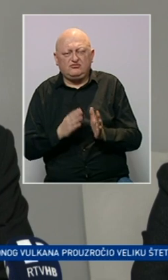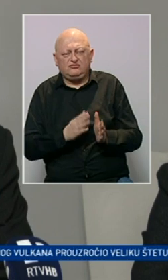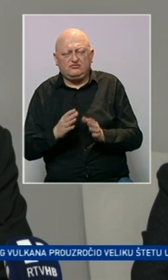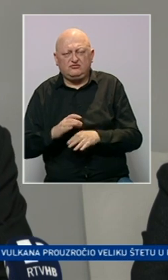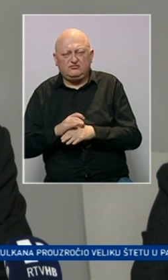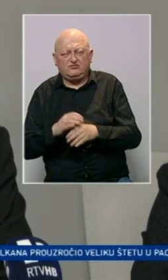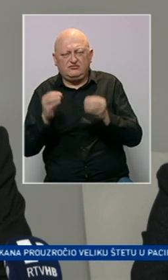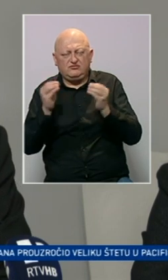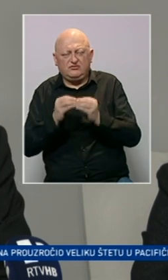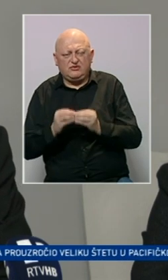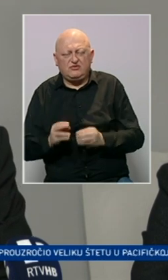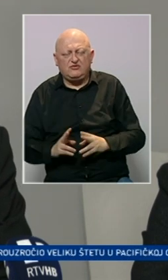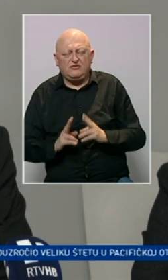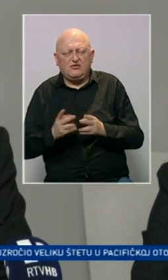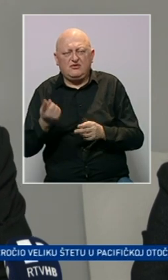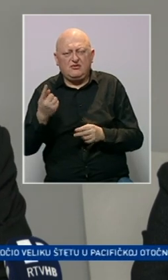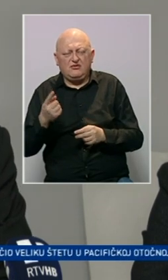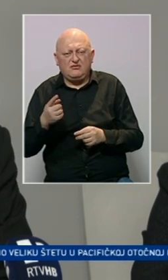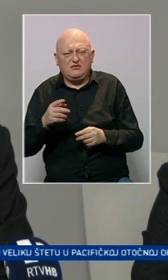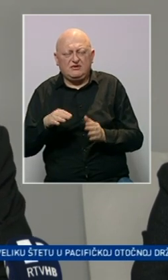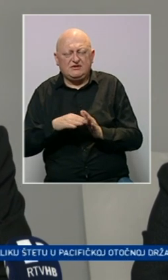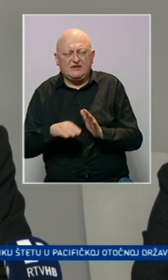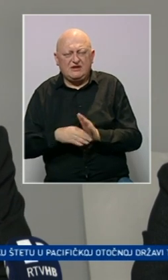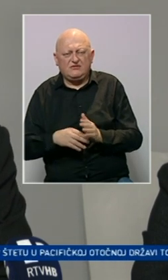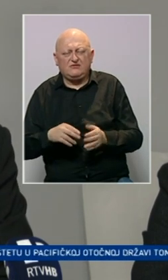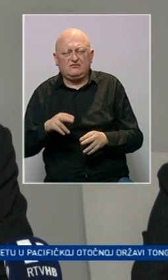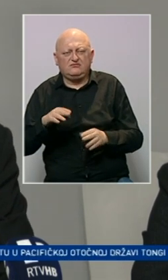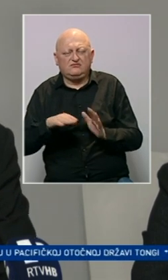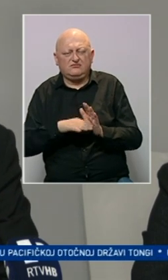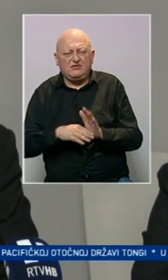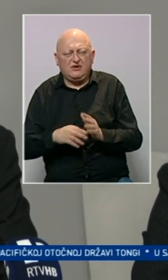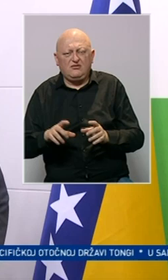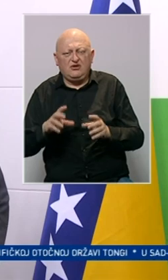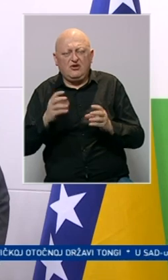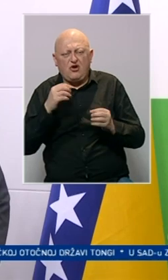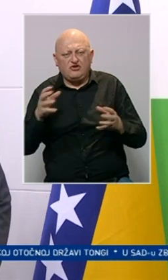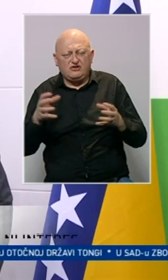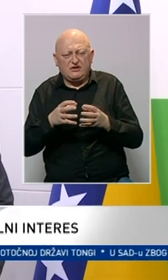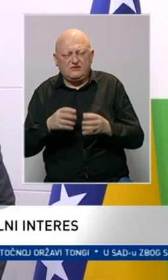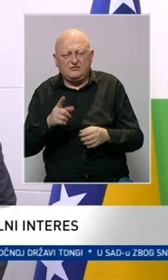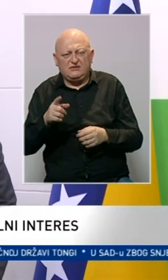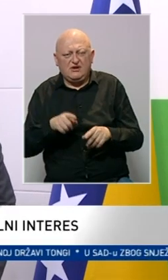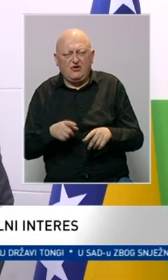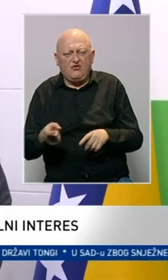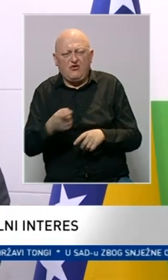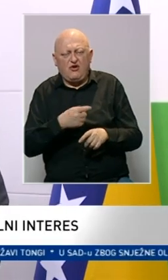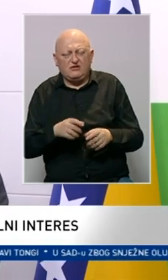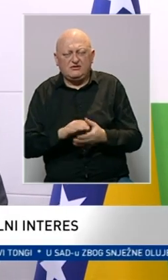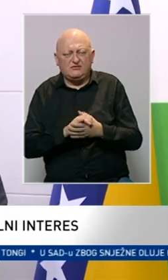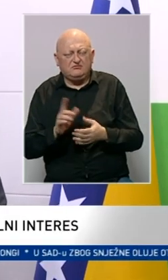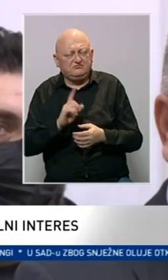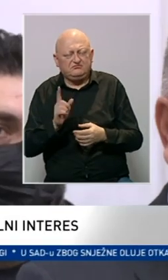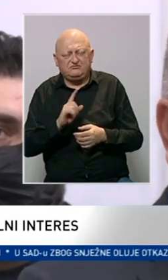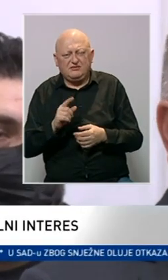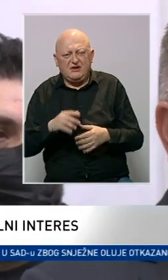provedi sporazuma iz Mostara koji se tiče izbornog zakona, znači elektivno predstavljanje konstitivnih naroda. Njegov koalicioni partner ne dijeli